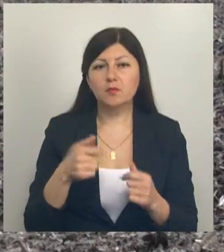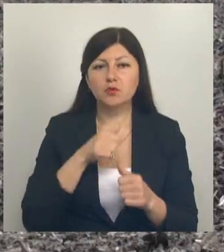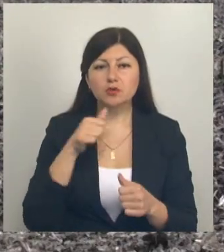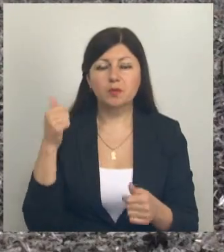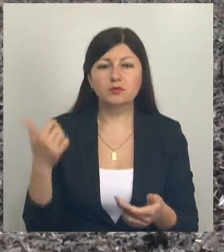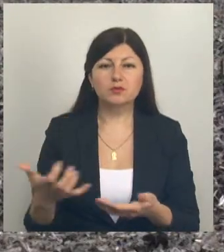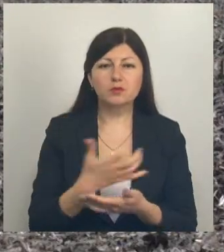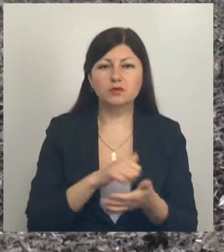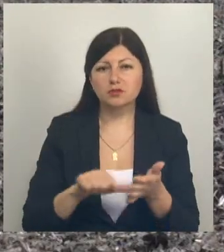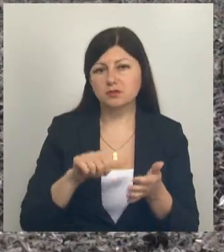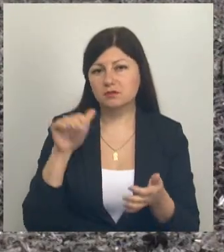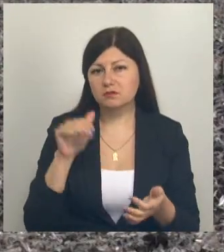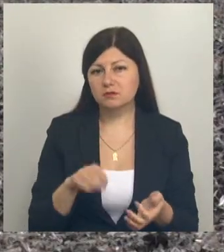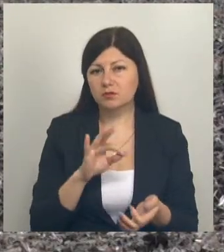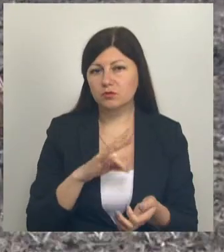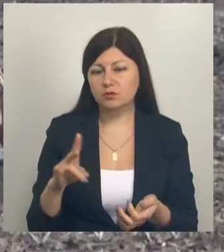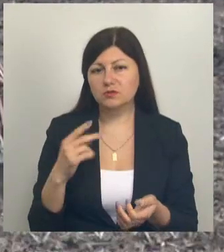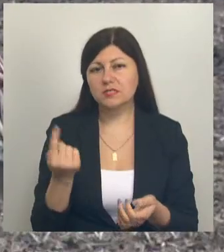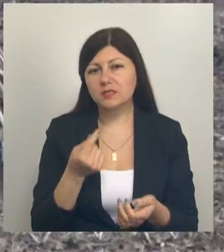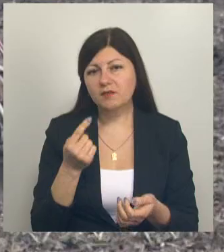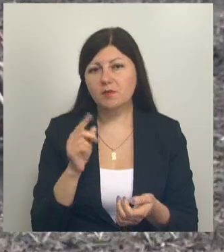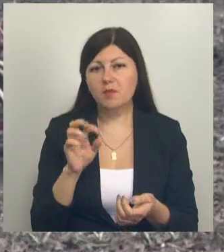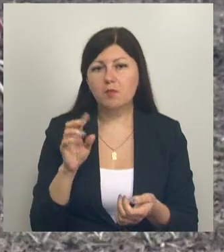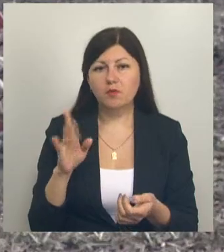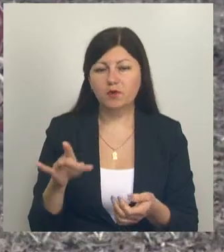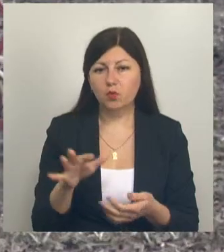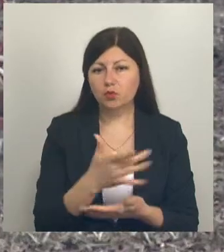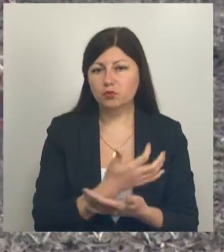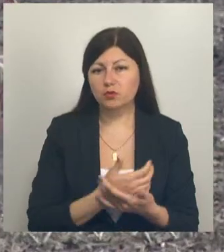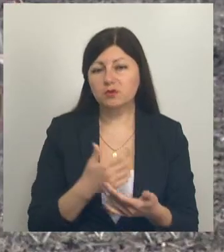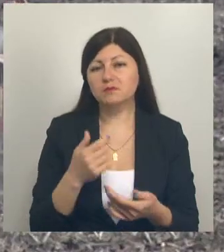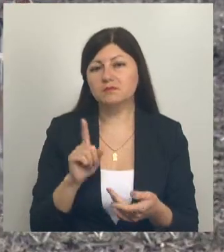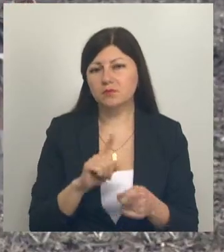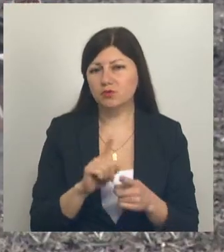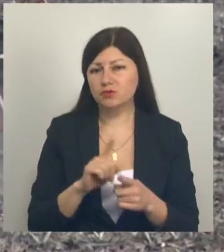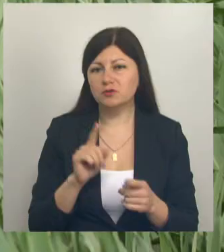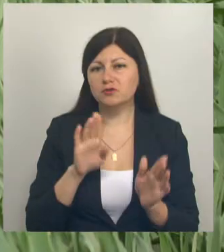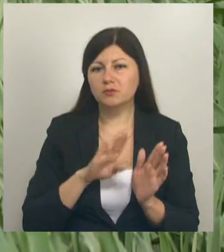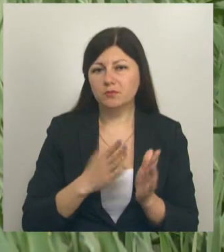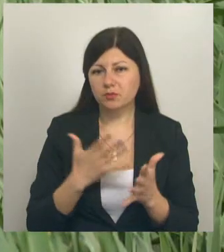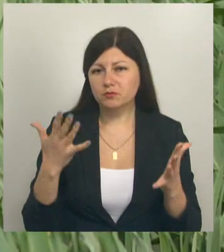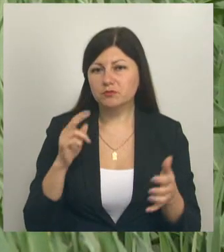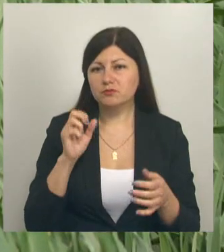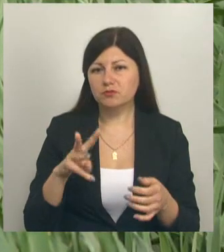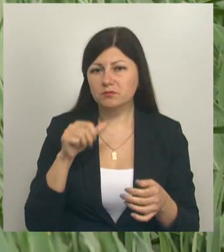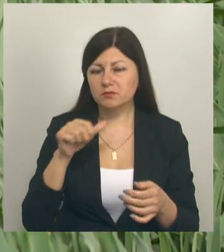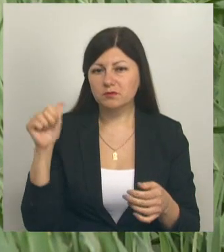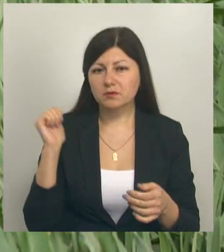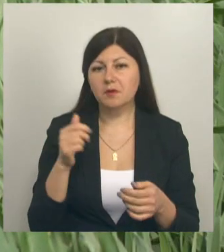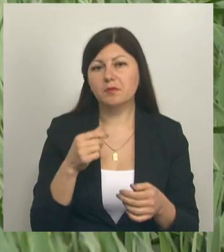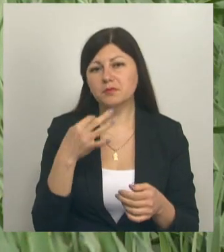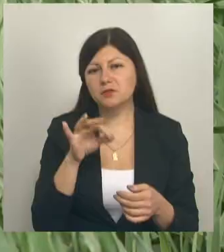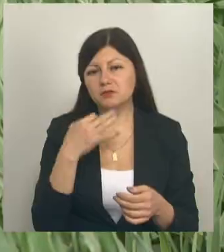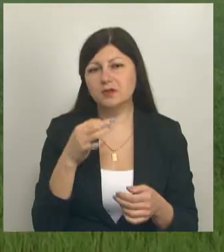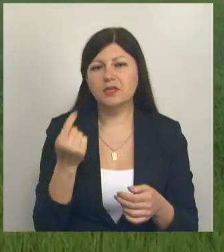60 тысяч тонн зерновых и бобовых культур, на 25% перекрыв показатели прошлого года. Кукурузу, подсолнечник, пшеницу,